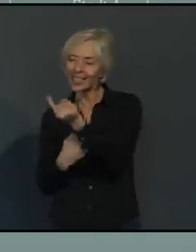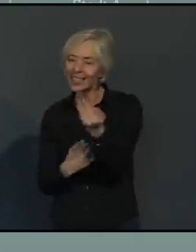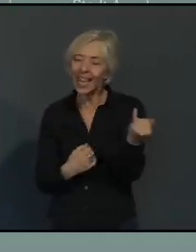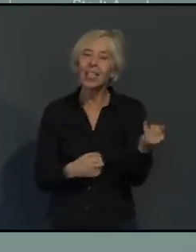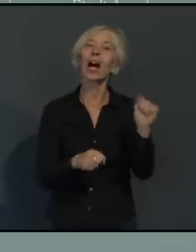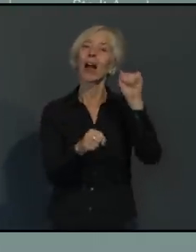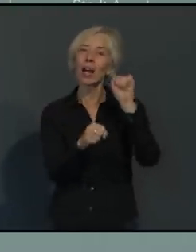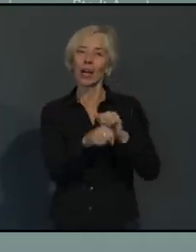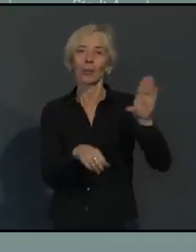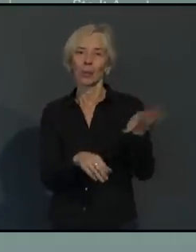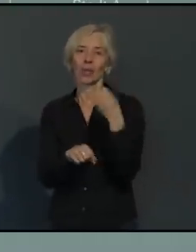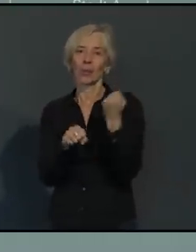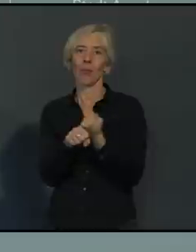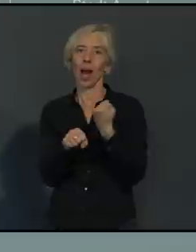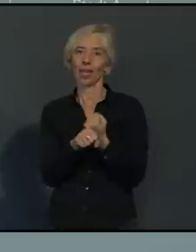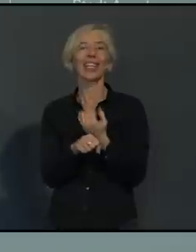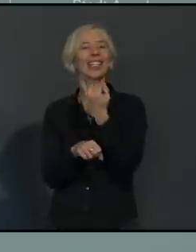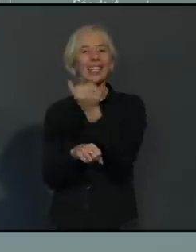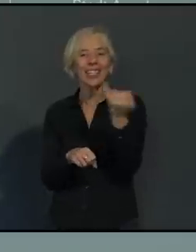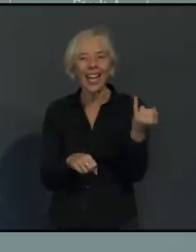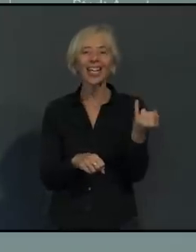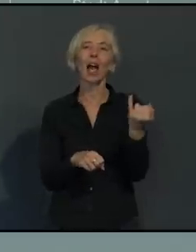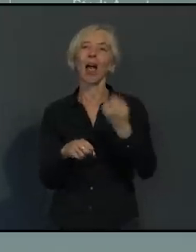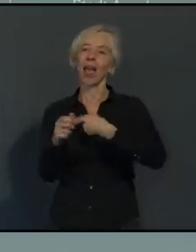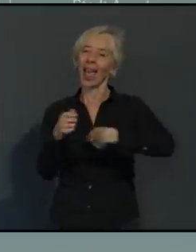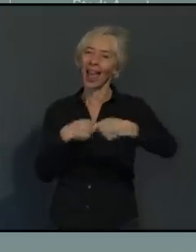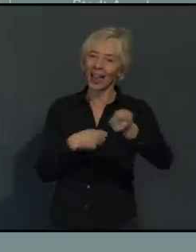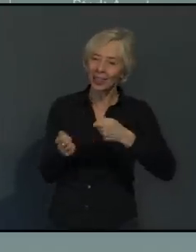Innenstadthändler, an jeden Innenstadt-Gastronomen, auch Dienstleister.